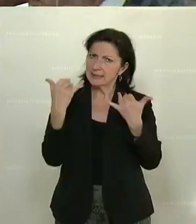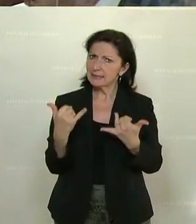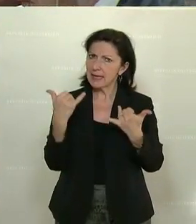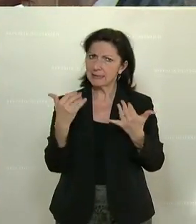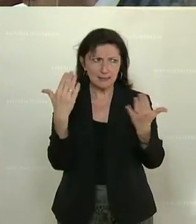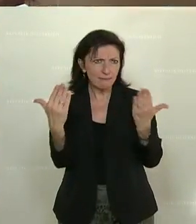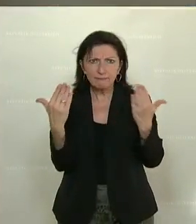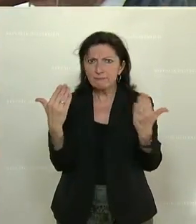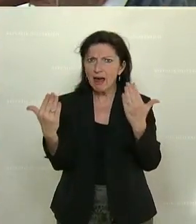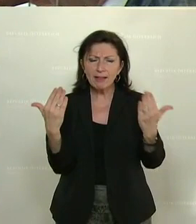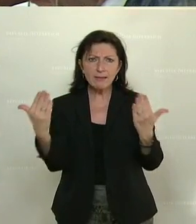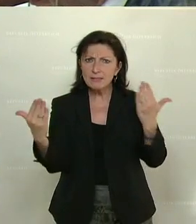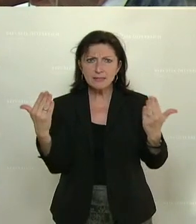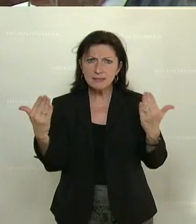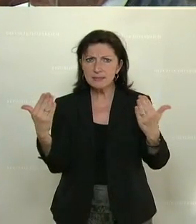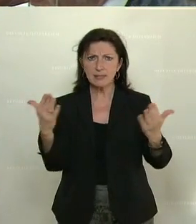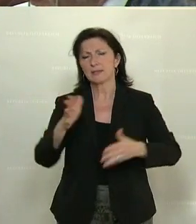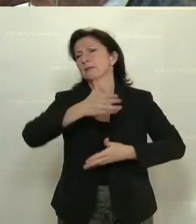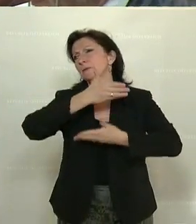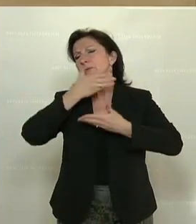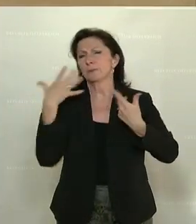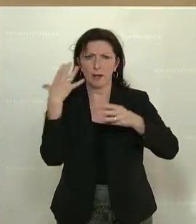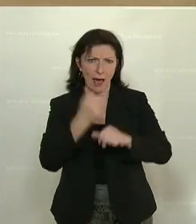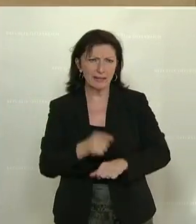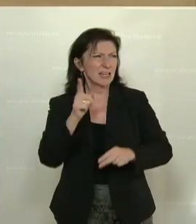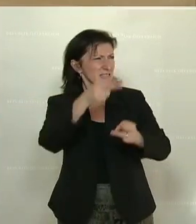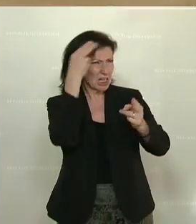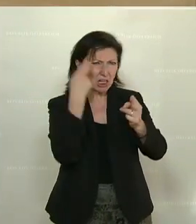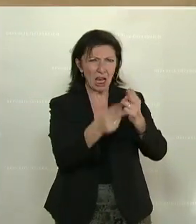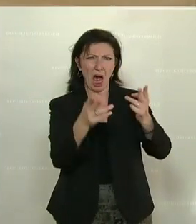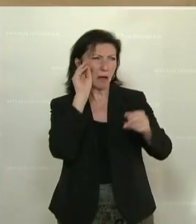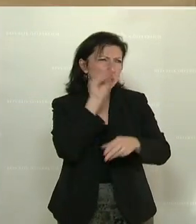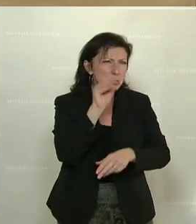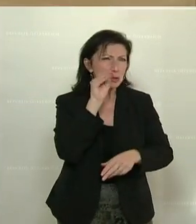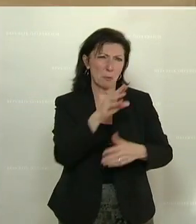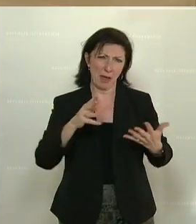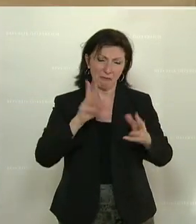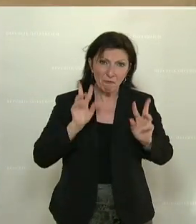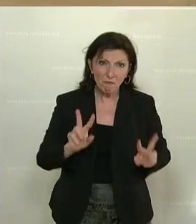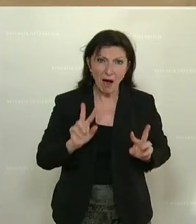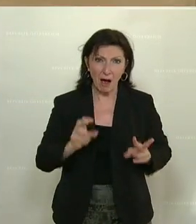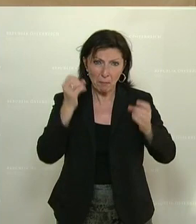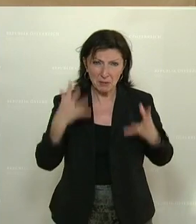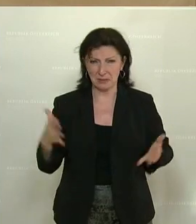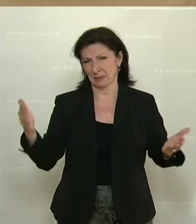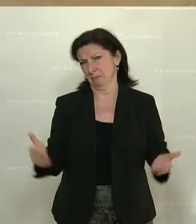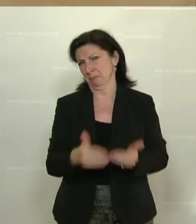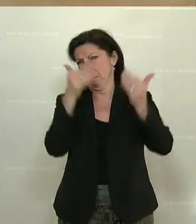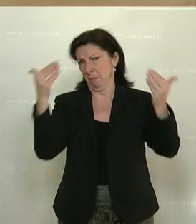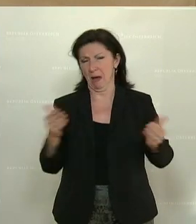Verhältnismäßigkeit überhaupt nicht gewahrt von dem, was Sie anklagen und von dem, was wirklich geschehen ist. Da gibt es überhaupt keine